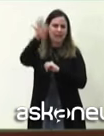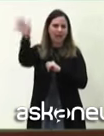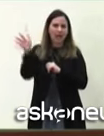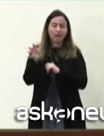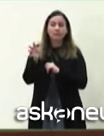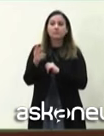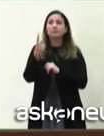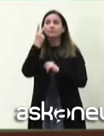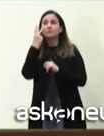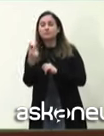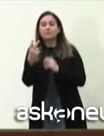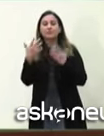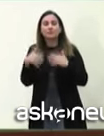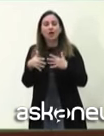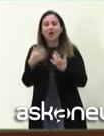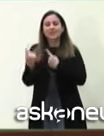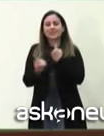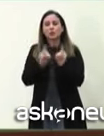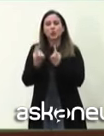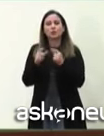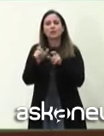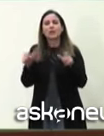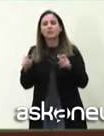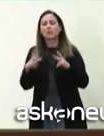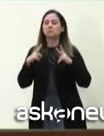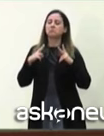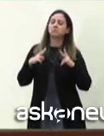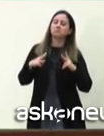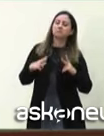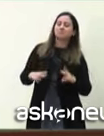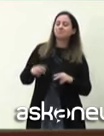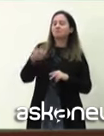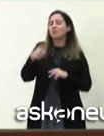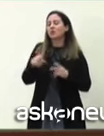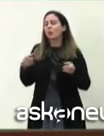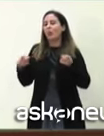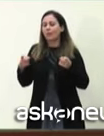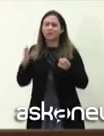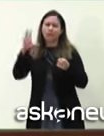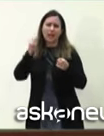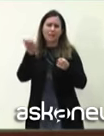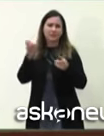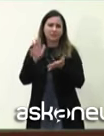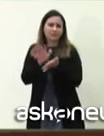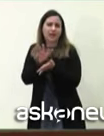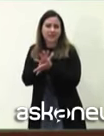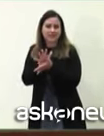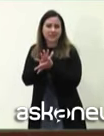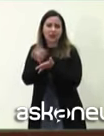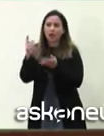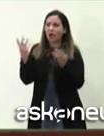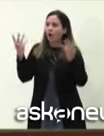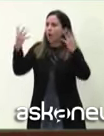rilassiamo un po' nella perché, perché è comprensibile, questo si traduce immediatamente in una